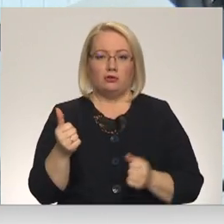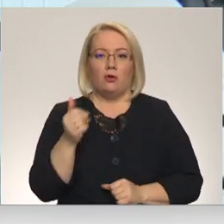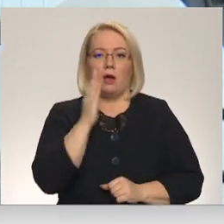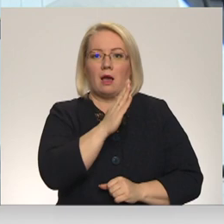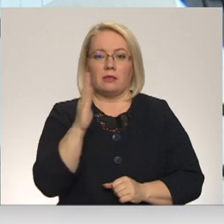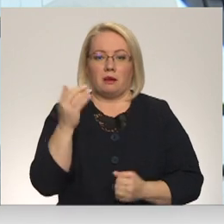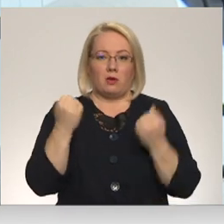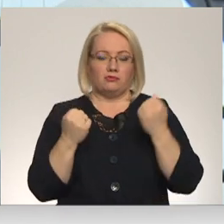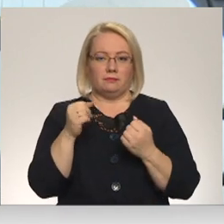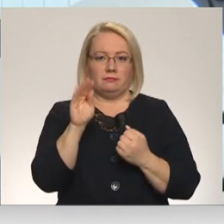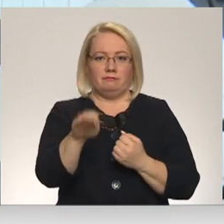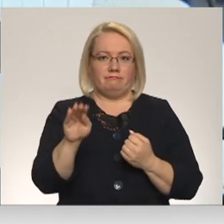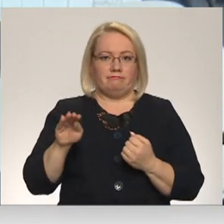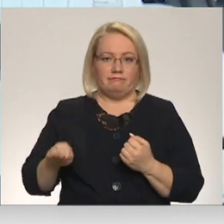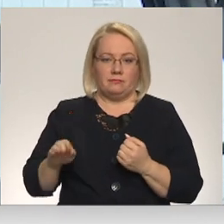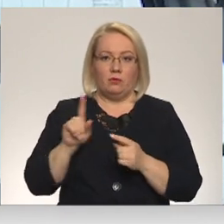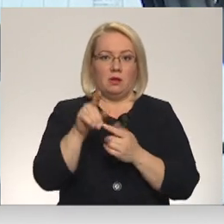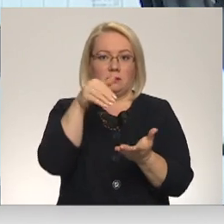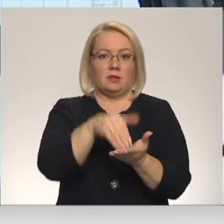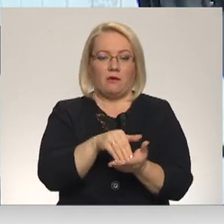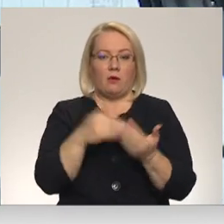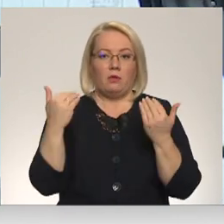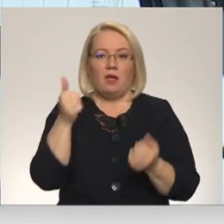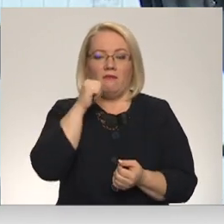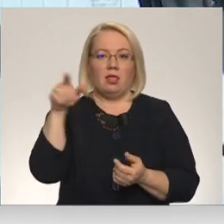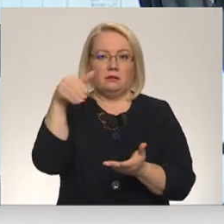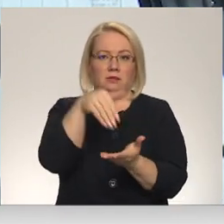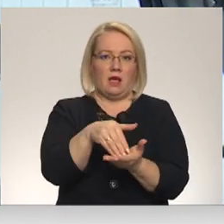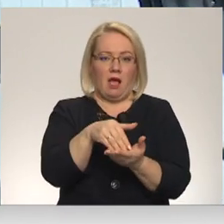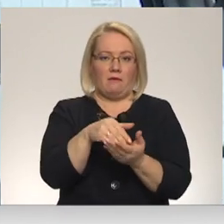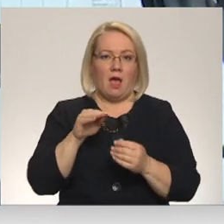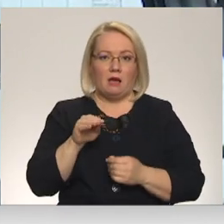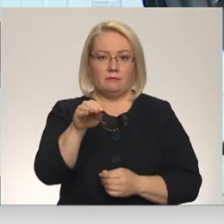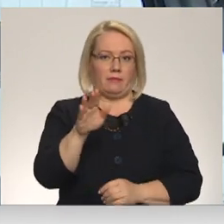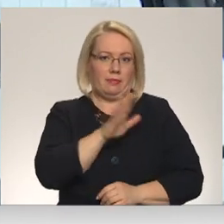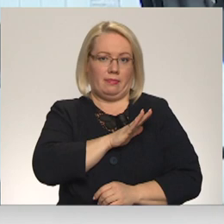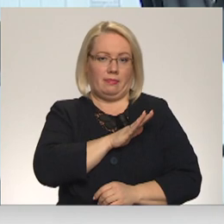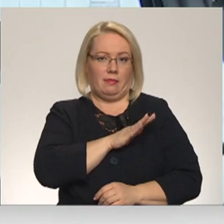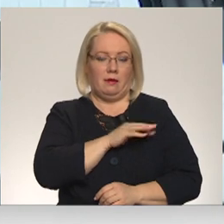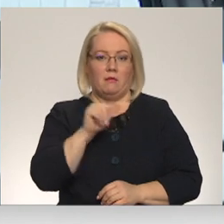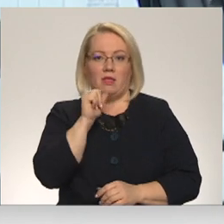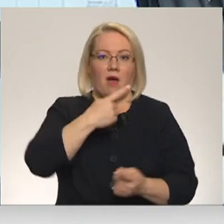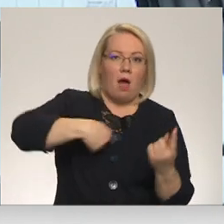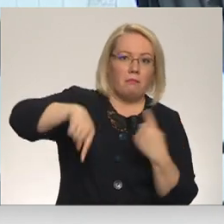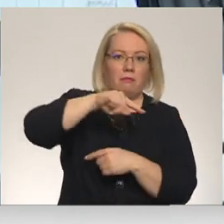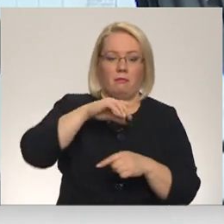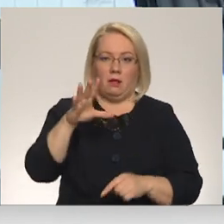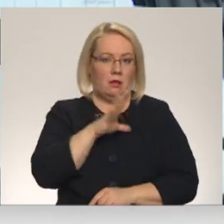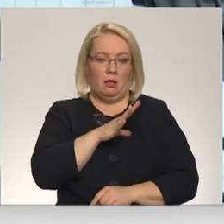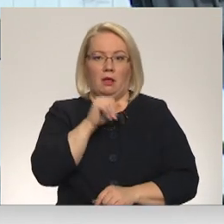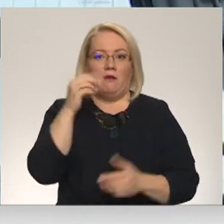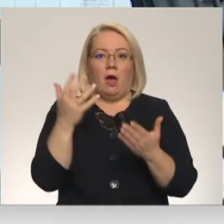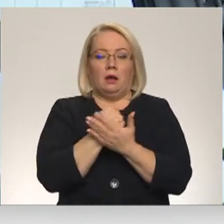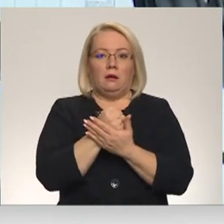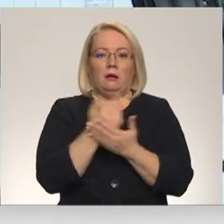apstāvisies. Viņa arī tā stāvēja, tagad laikam stāv. Es jau nezinu, nevarēja pat apgrieznis, nekur nevarēja atrast. Vieta